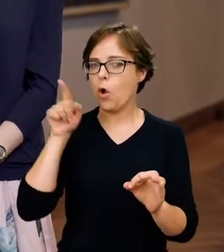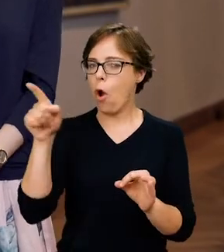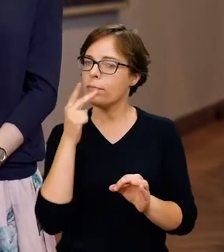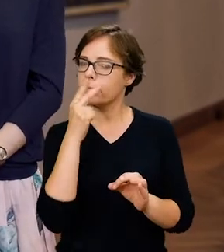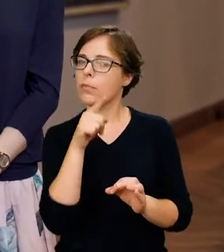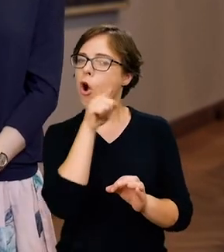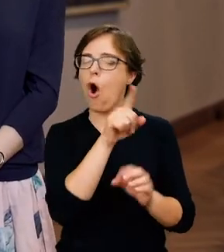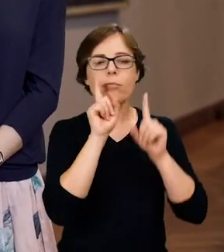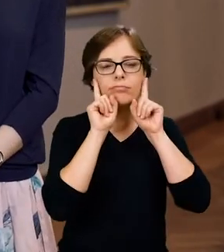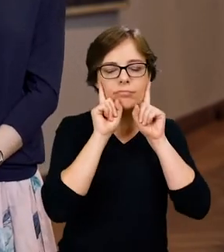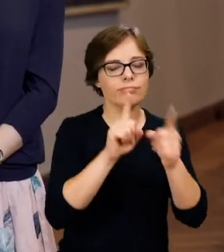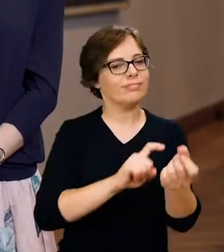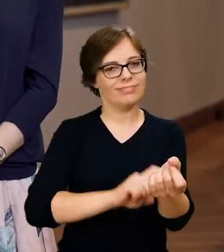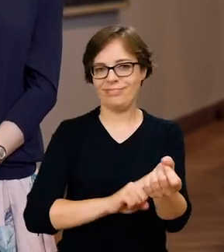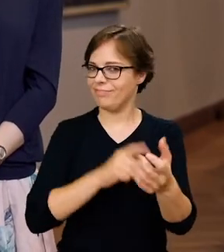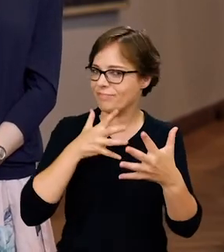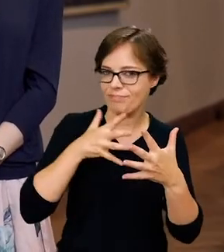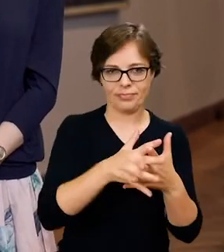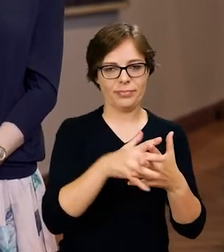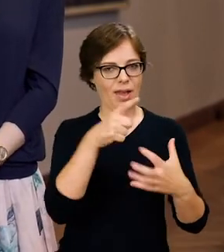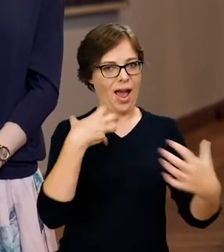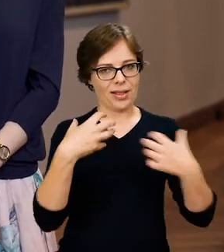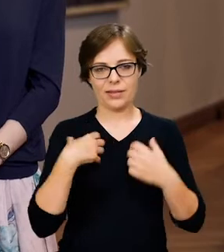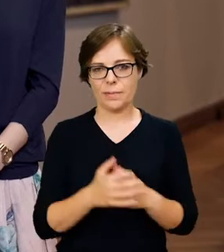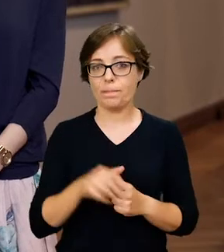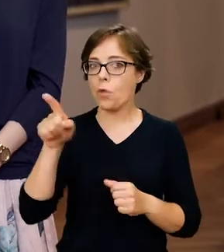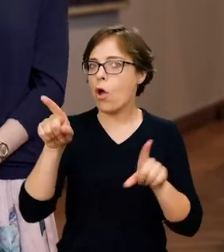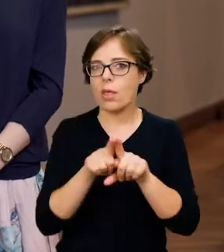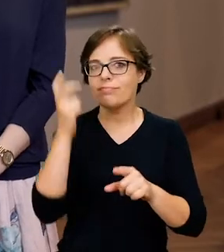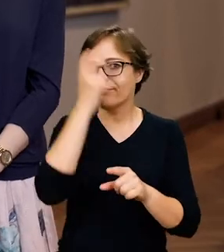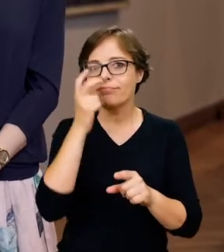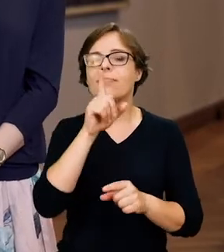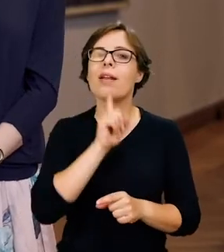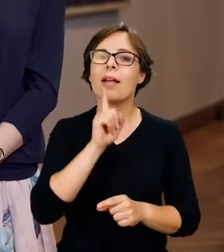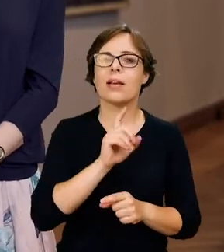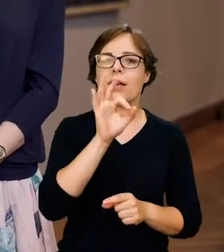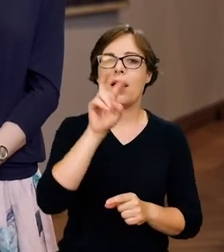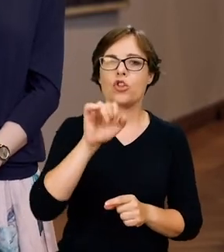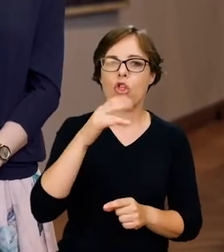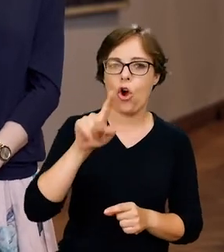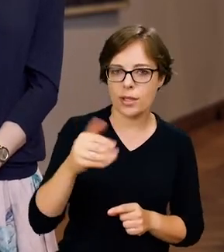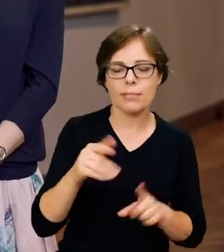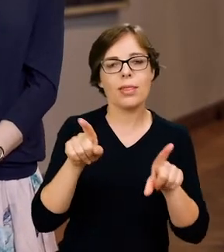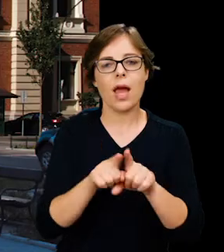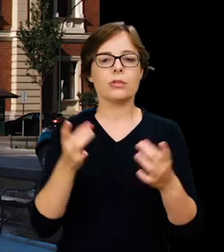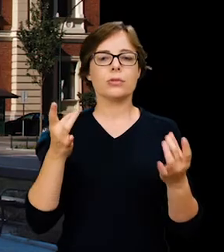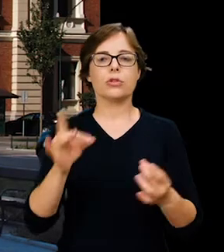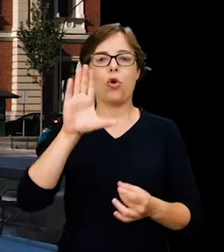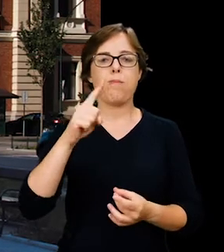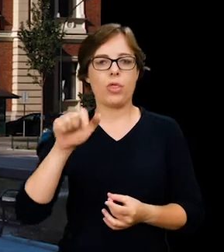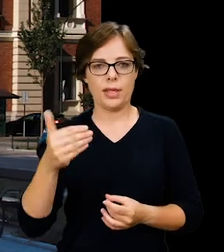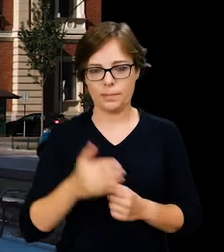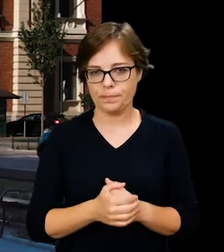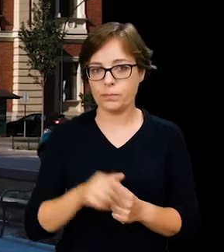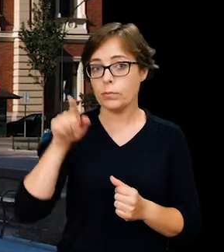urodzonymi artystami. Ale fascynował go również szintoizm i buddyzm. Malarz